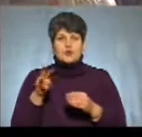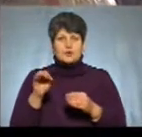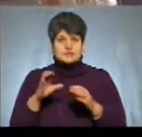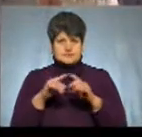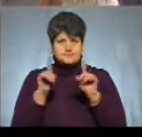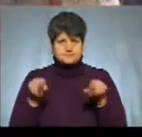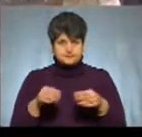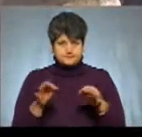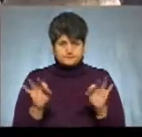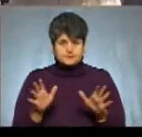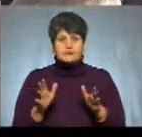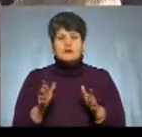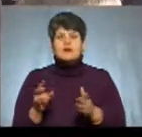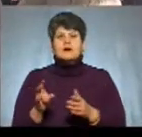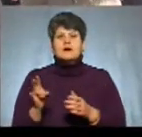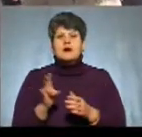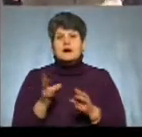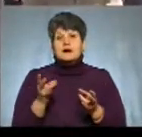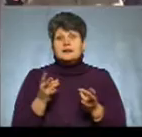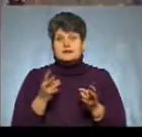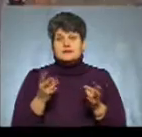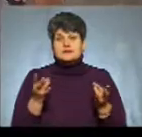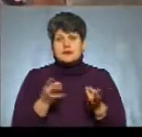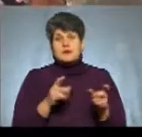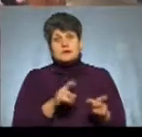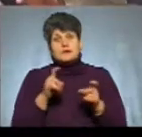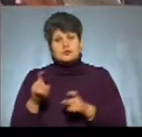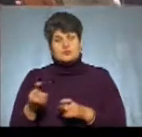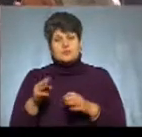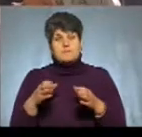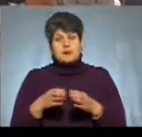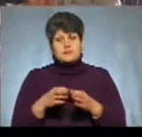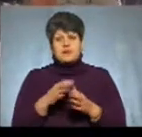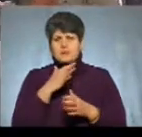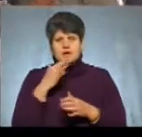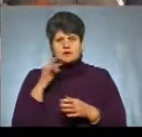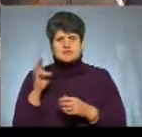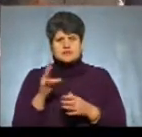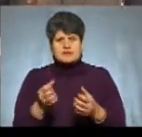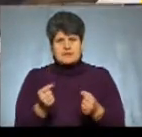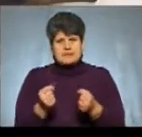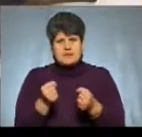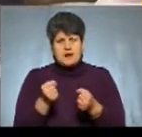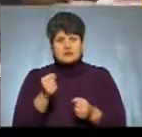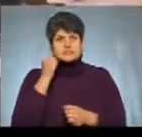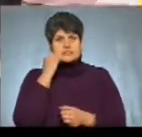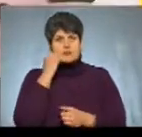Але потрібно, знову ж таки, переводити парафію. не так просто, бо дуже багато священників, на жаль, ще поки що тримаються за Москву.